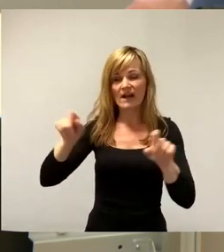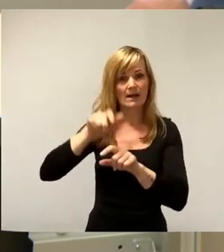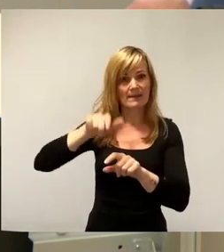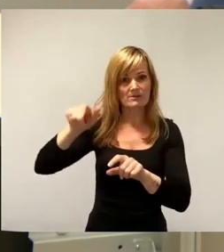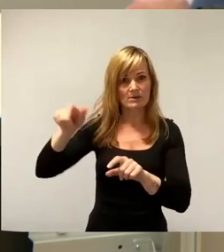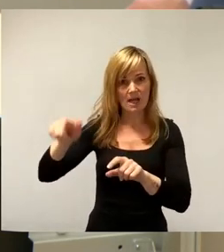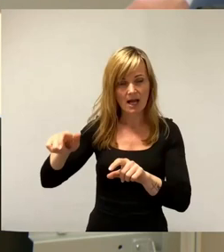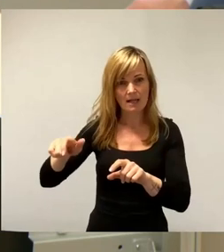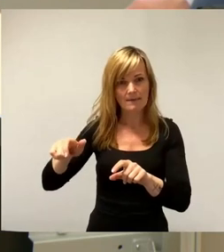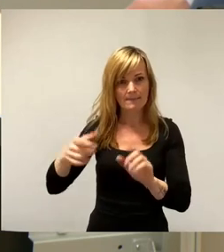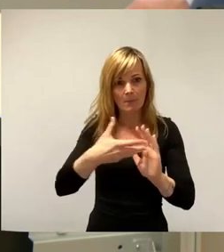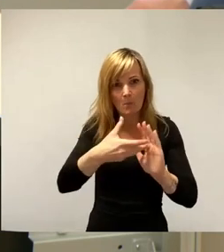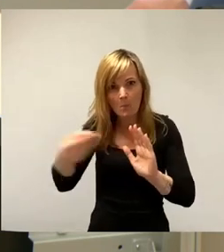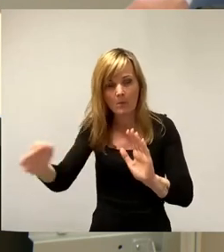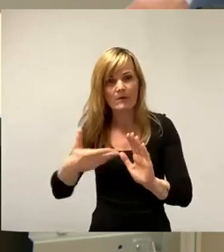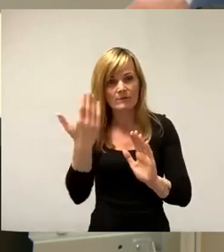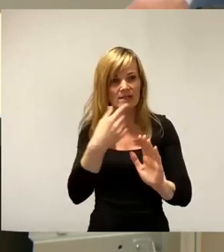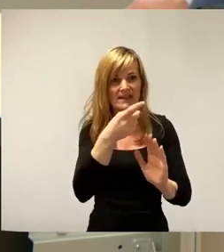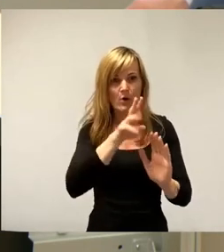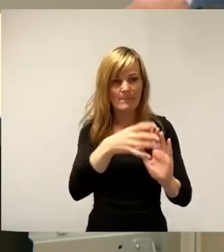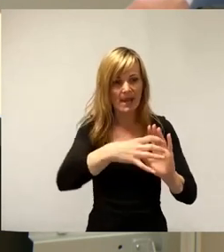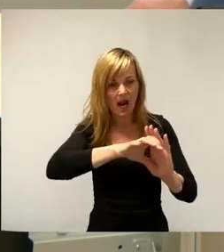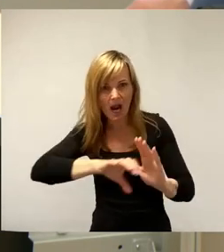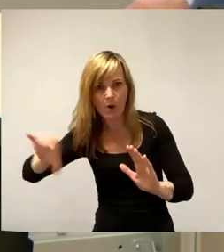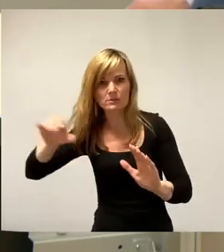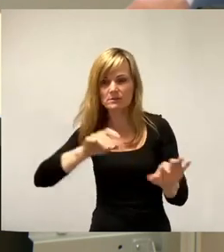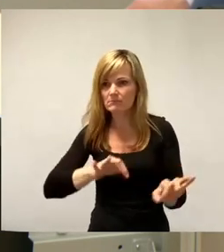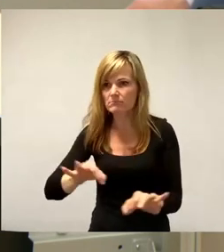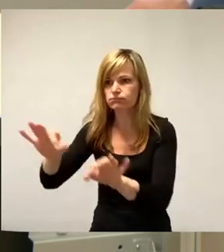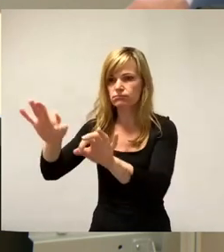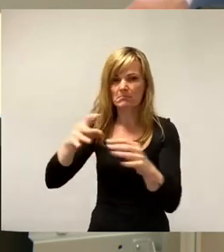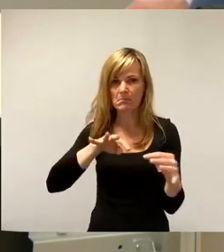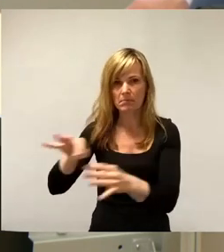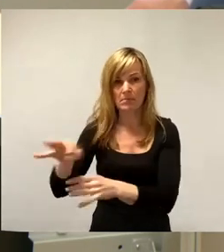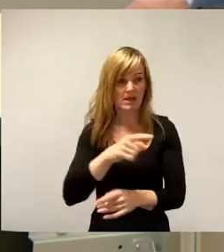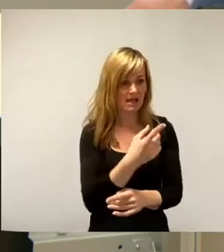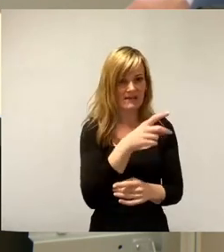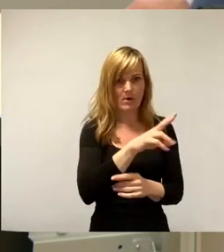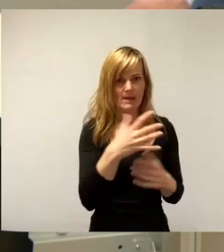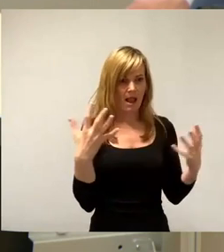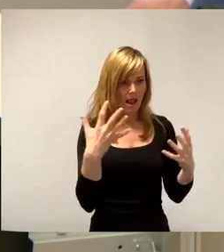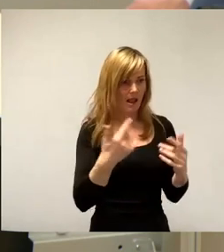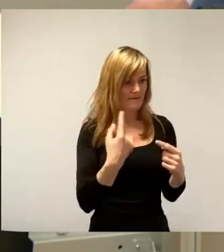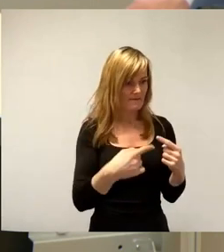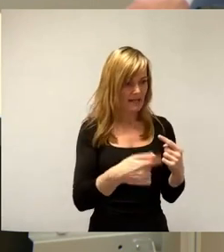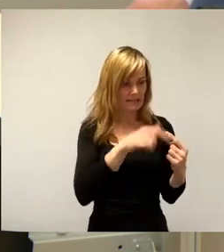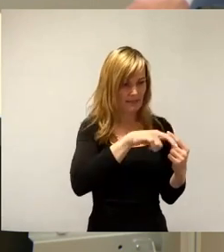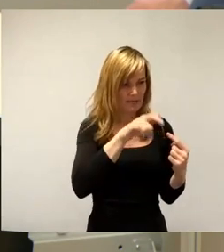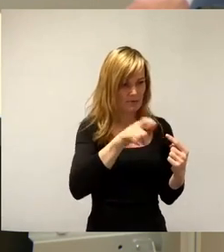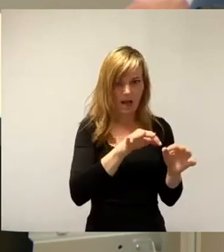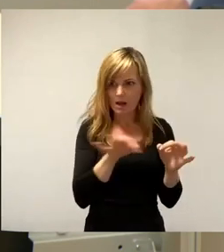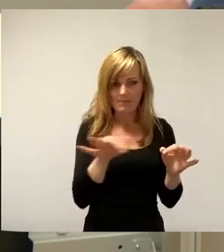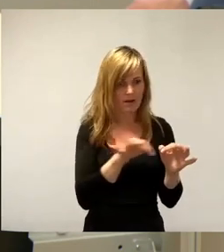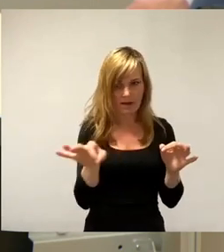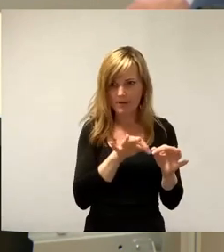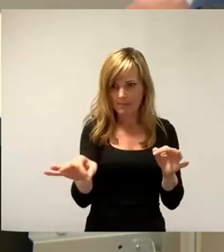raussaugen wird. Sie wird ein riesengroßes Problem haben. Und da ist natürlich die Frage, wie kann sie bezahlen, wie kann sie die Leute